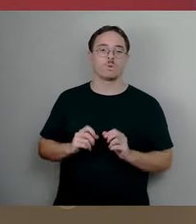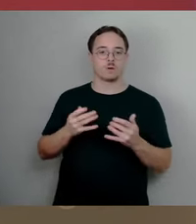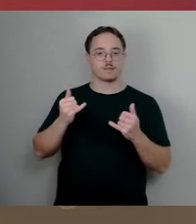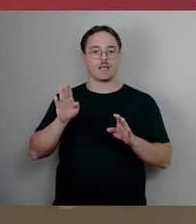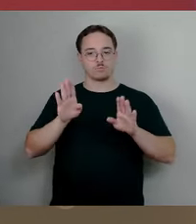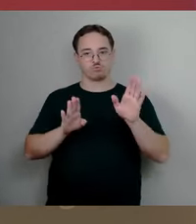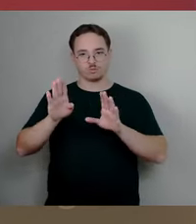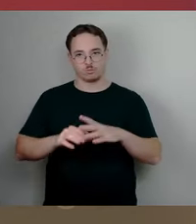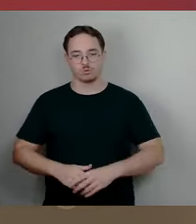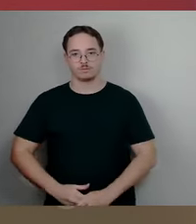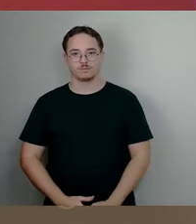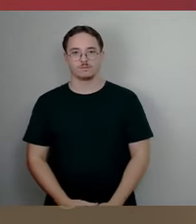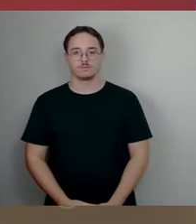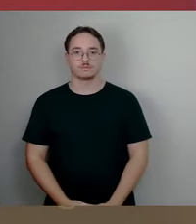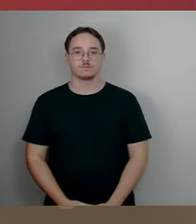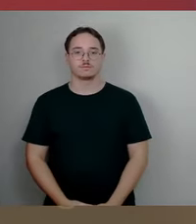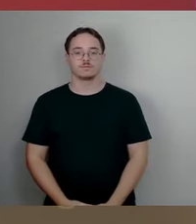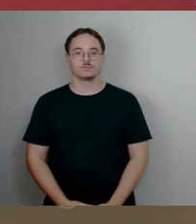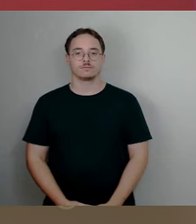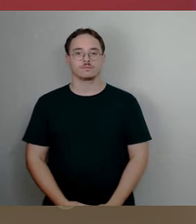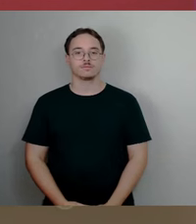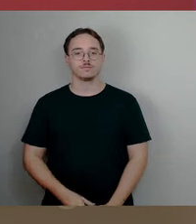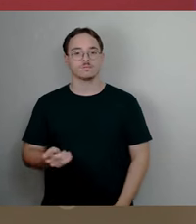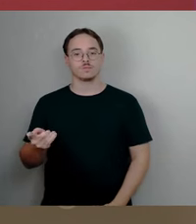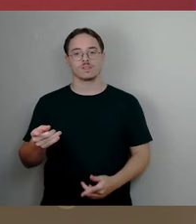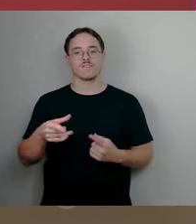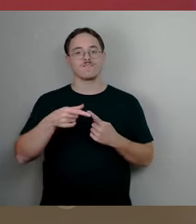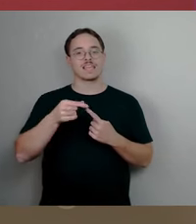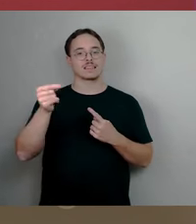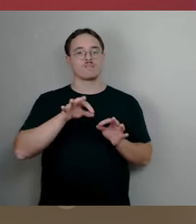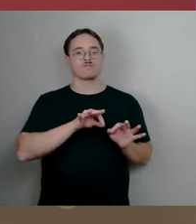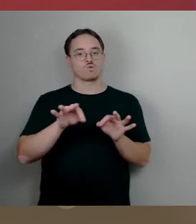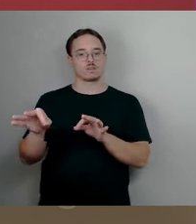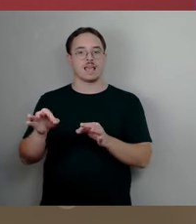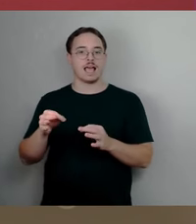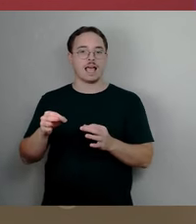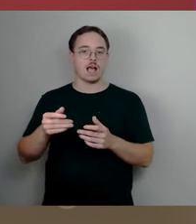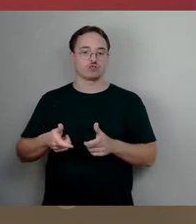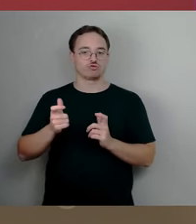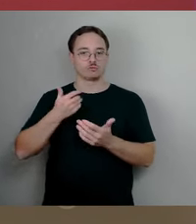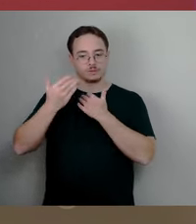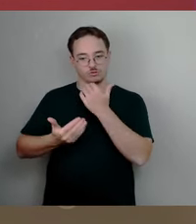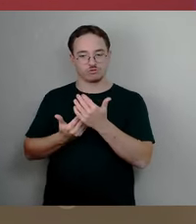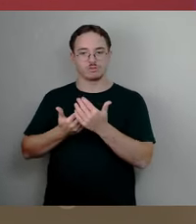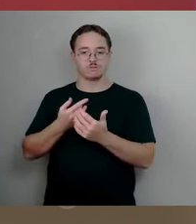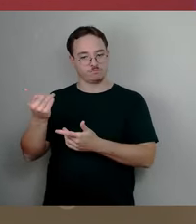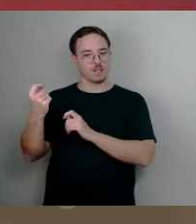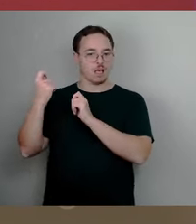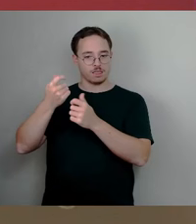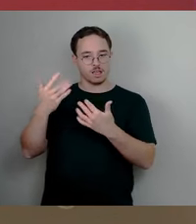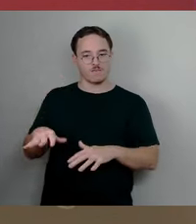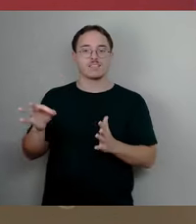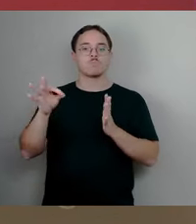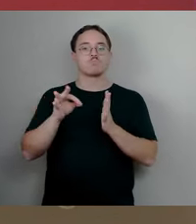den federführenden Ausschussbericht angeht, wie beantragt punktweise Abstimmung. Deshalb rufe ich den, wie gesagt,